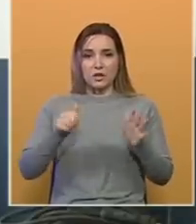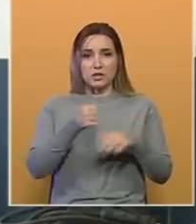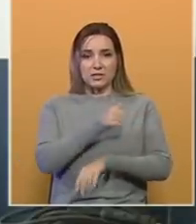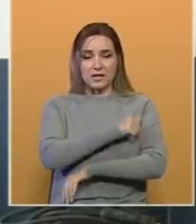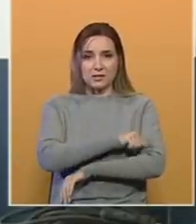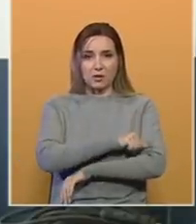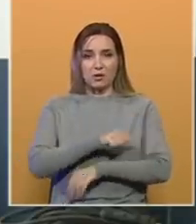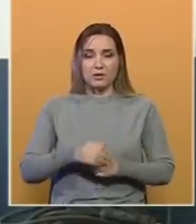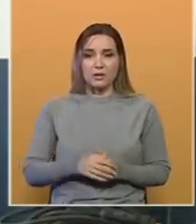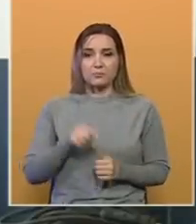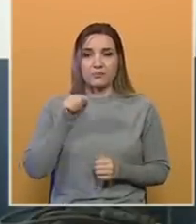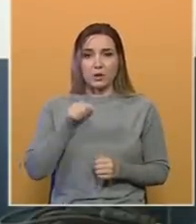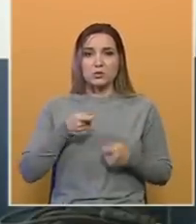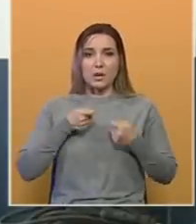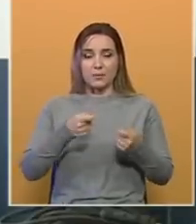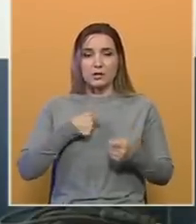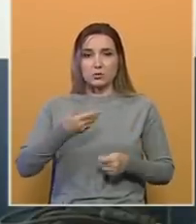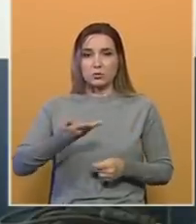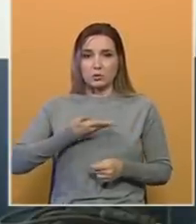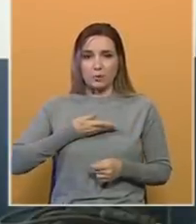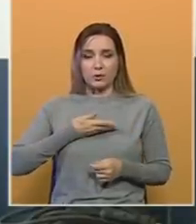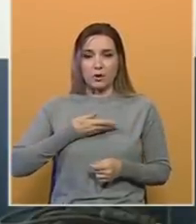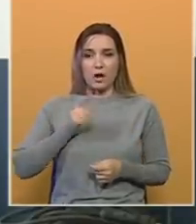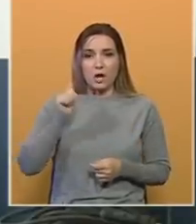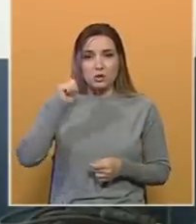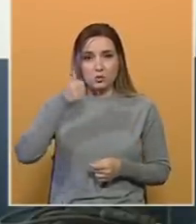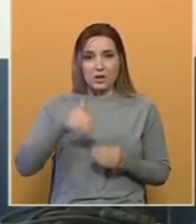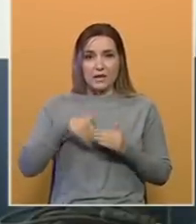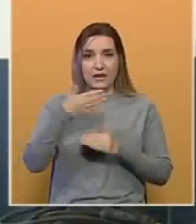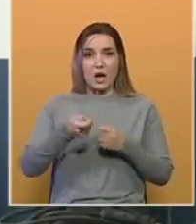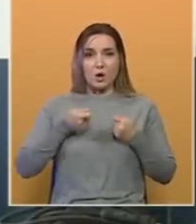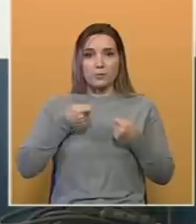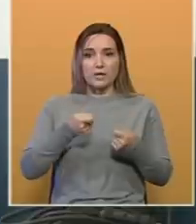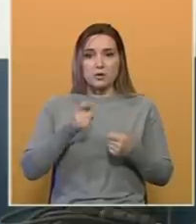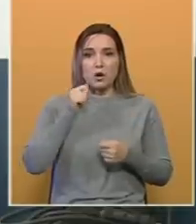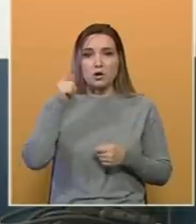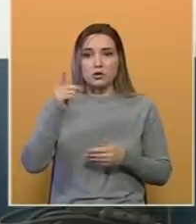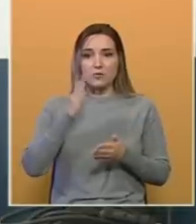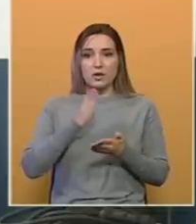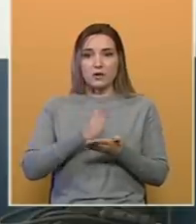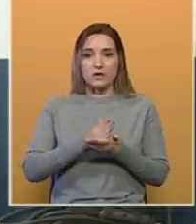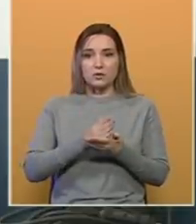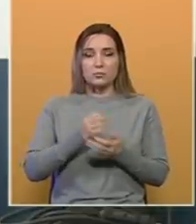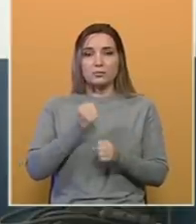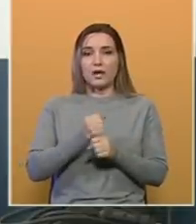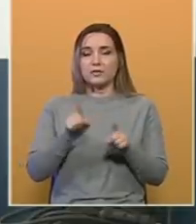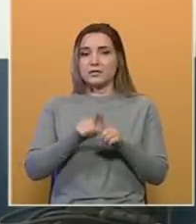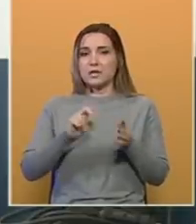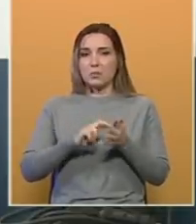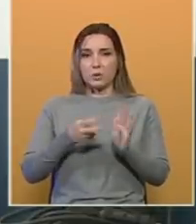godine, tu sam presvodu dobio. Sutrada, nakon presvode, čovjek već počeo opet pratiti s te probleme.